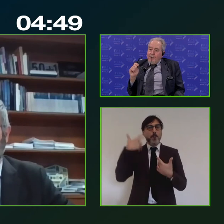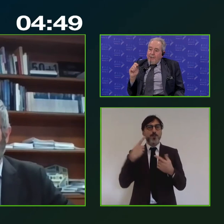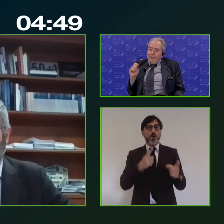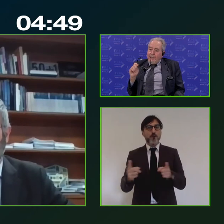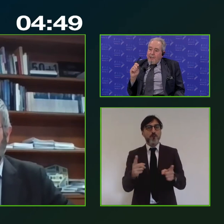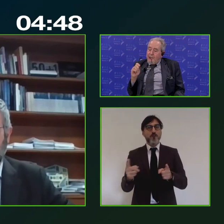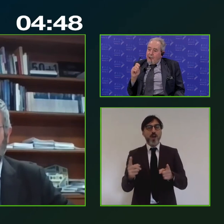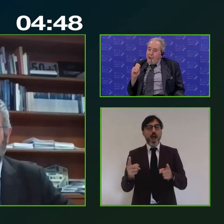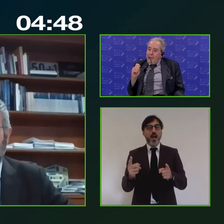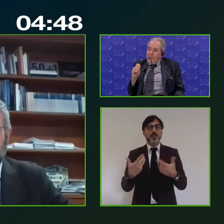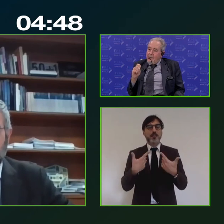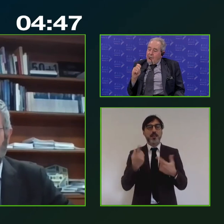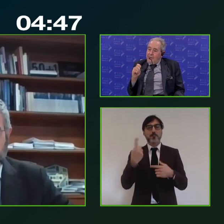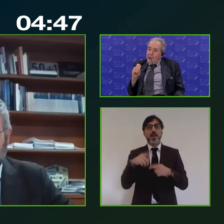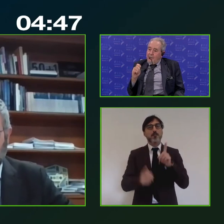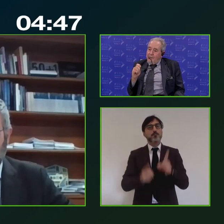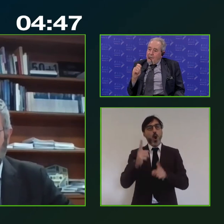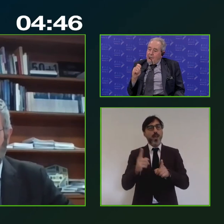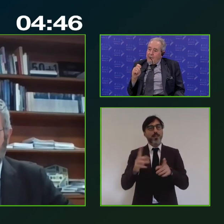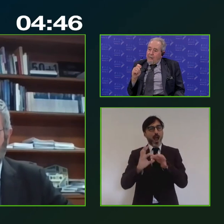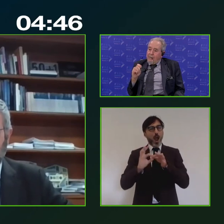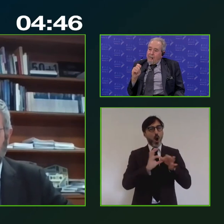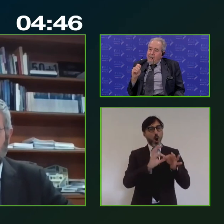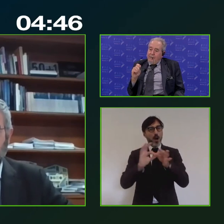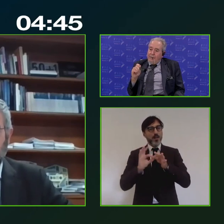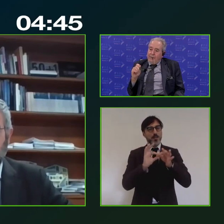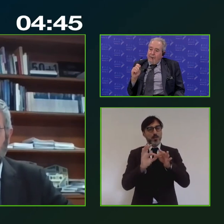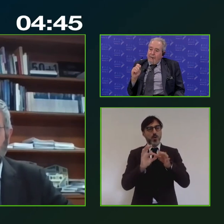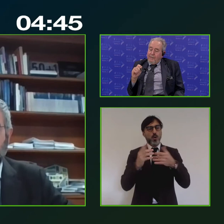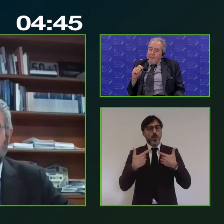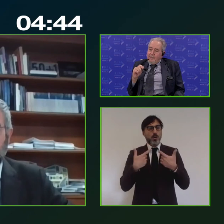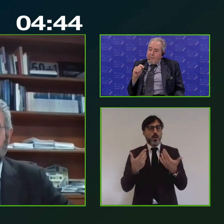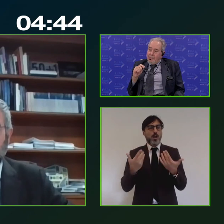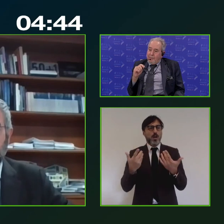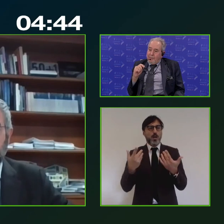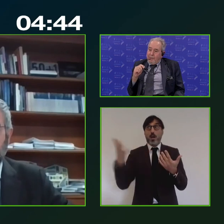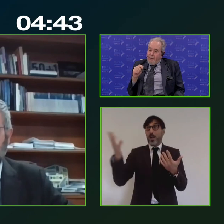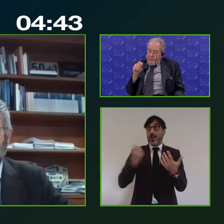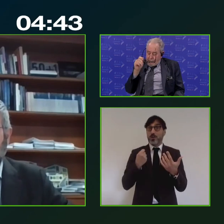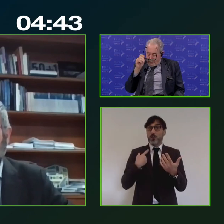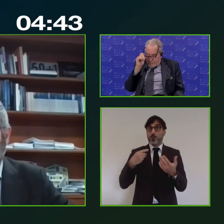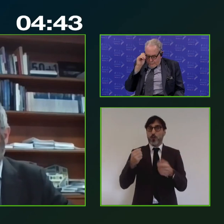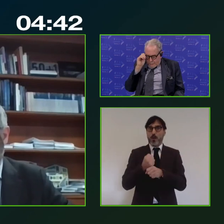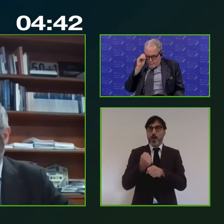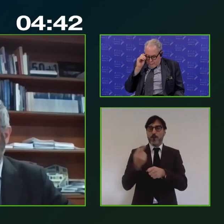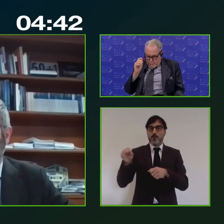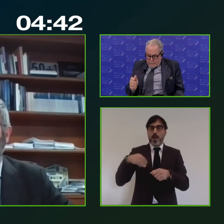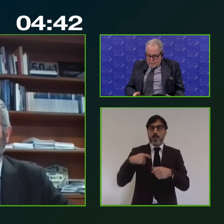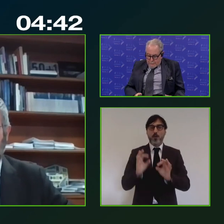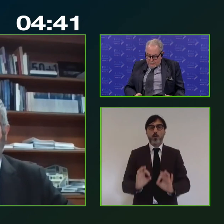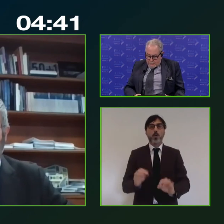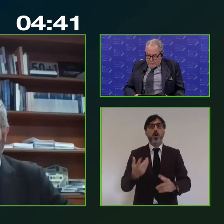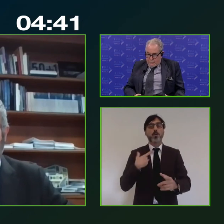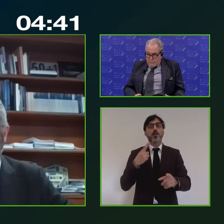per quanto riguarda la politica di coesione sicuramente questo è il mandato che noi abbiamo ricevuto è di se non